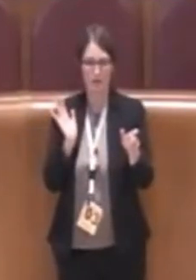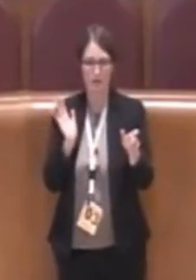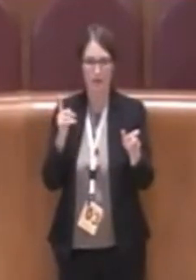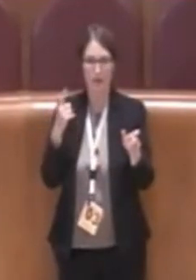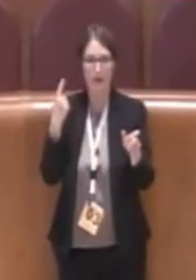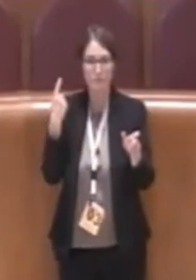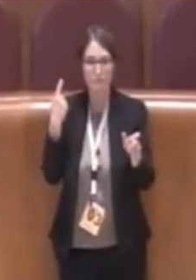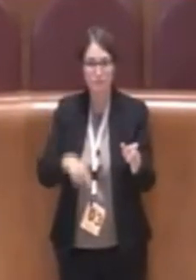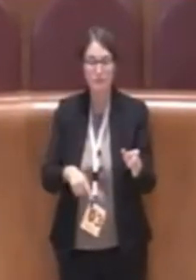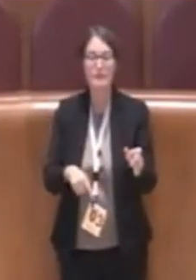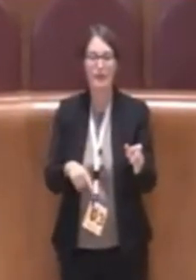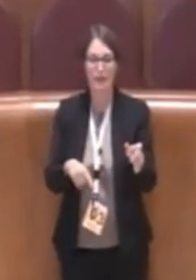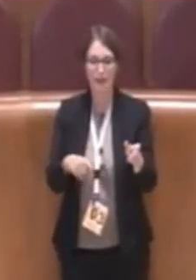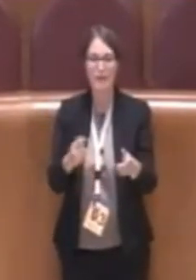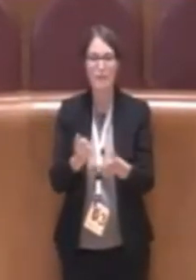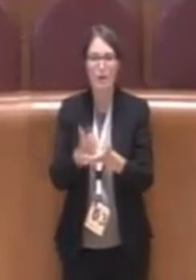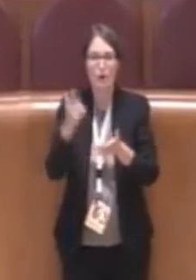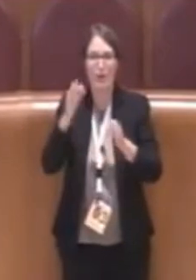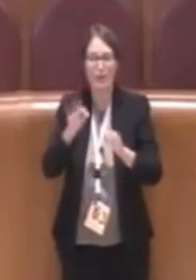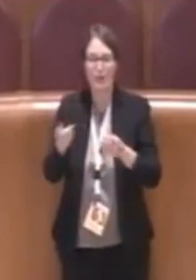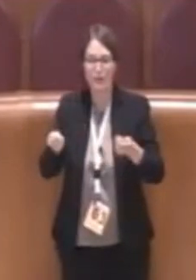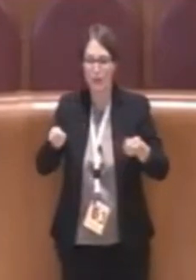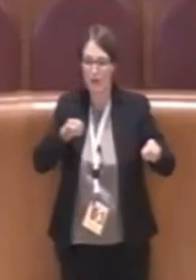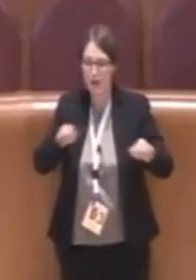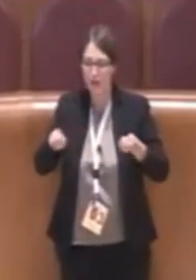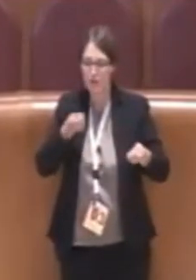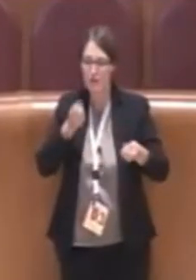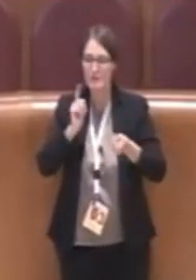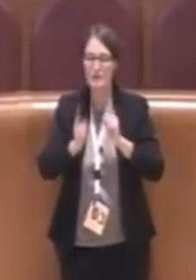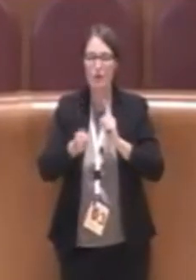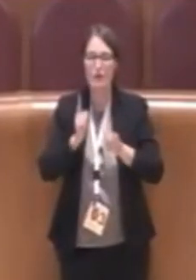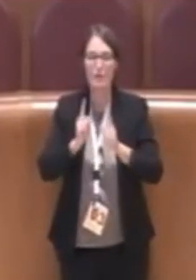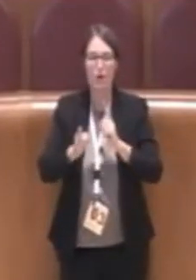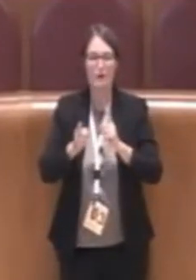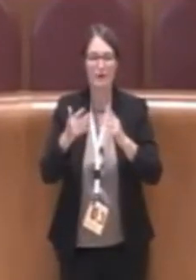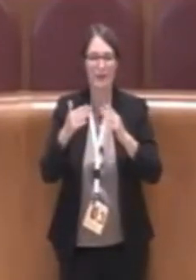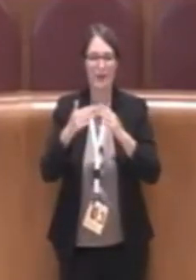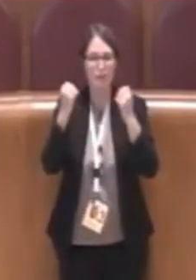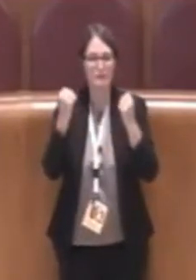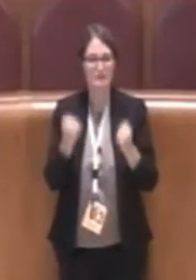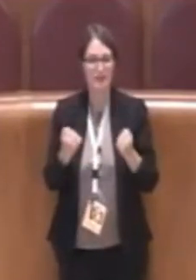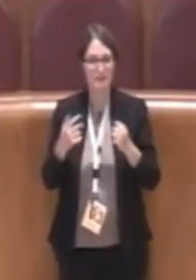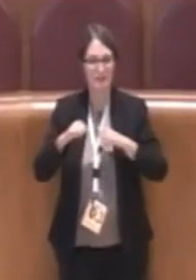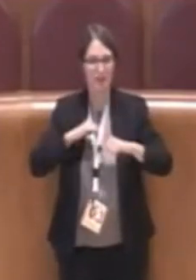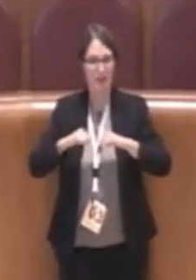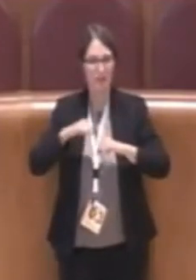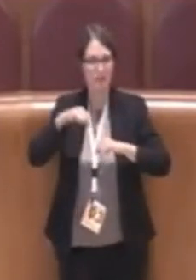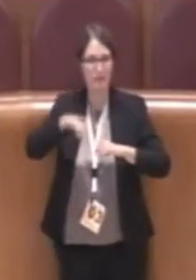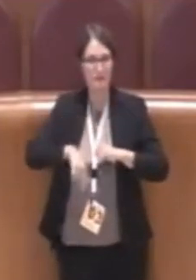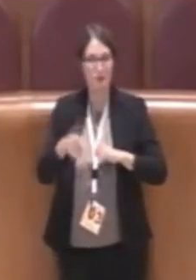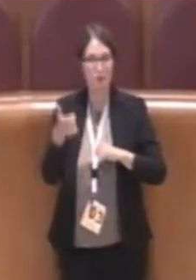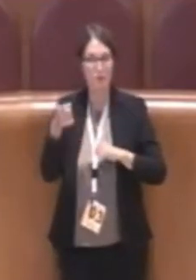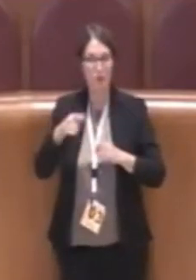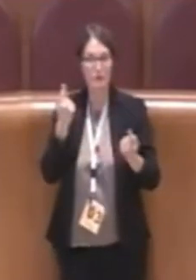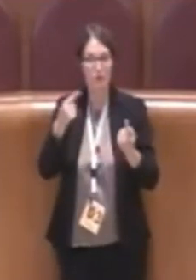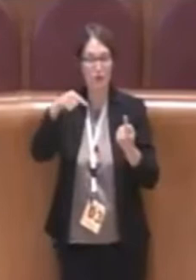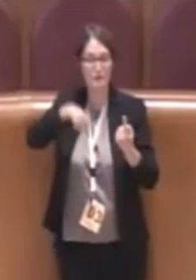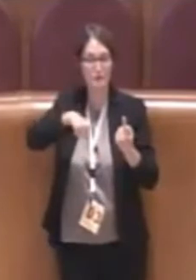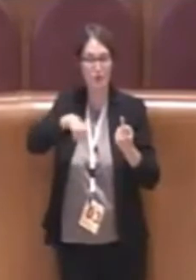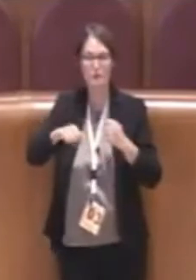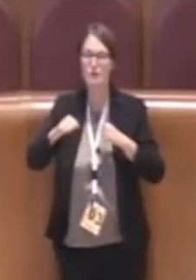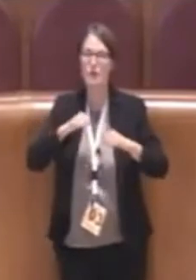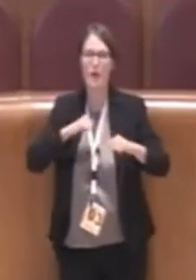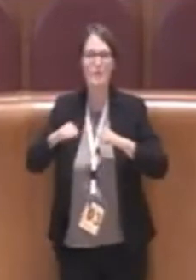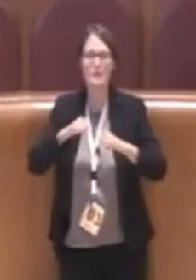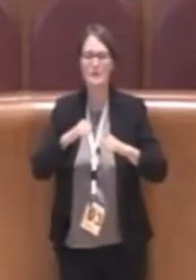nell'amministrazione, nella gestione delle politiche abitative dell'amministrazione, perché in questo caso l'amministrazione non deve ricorrere